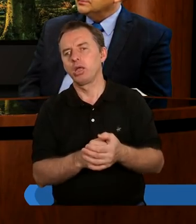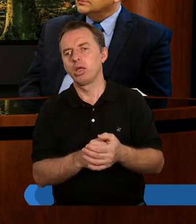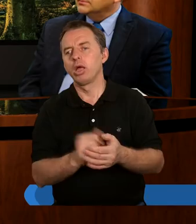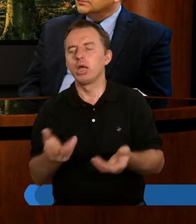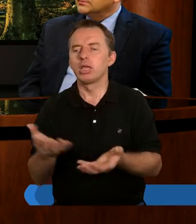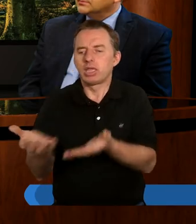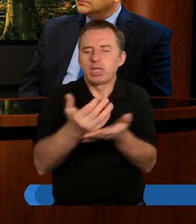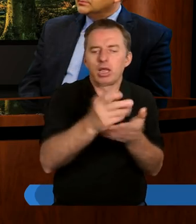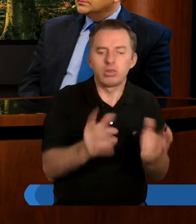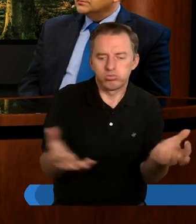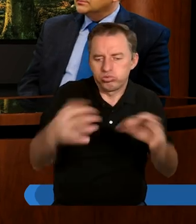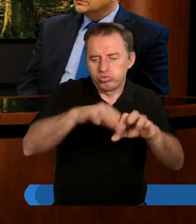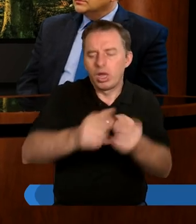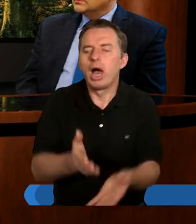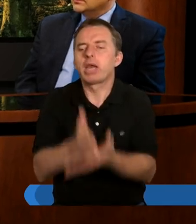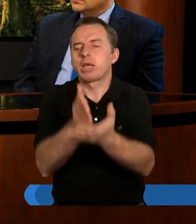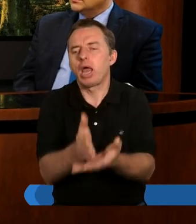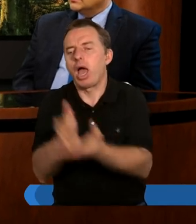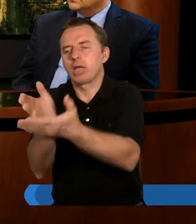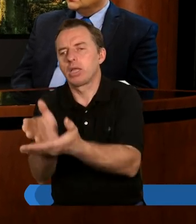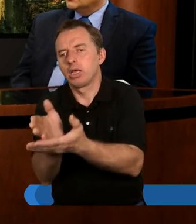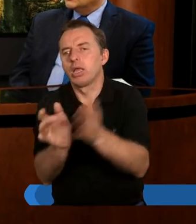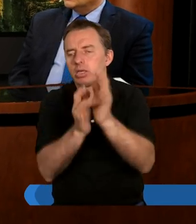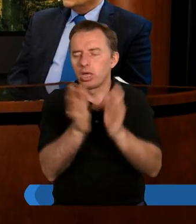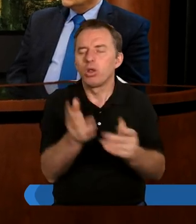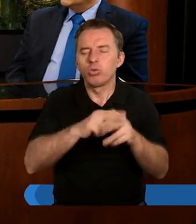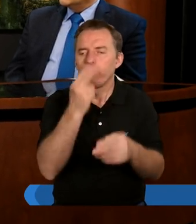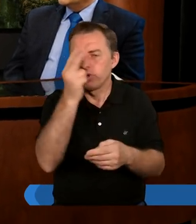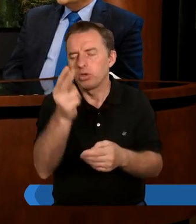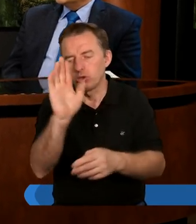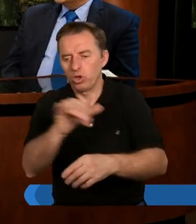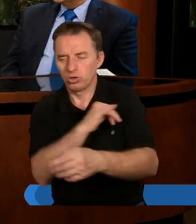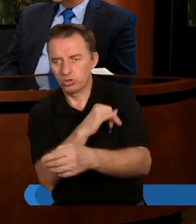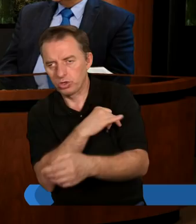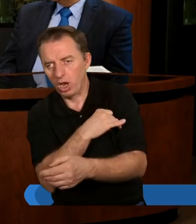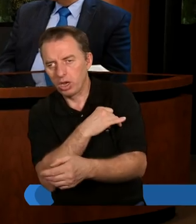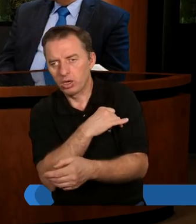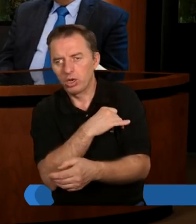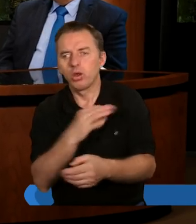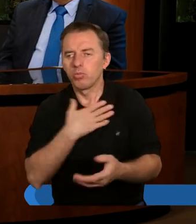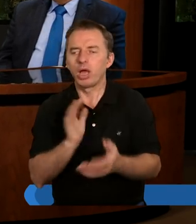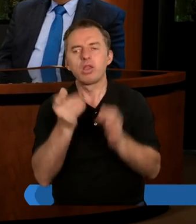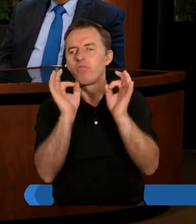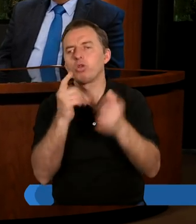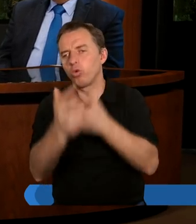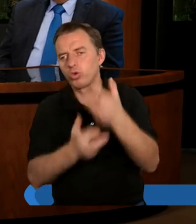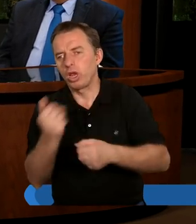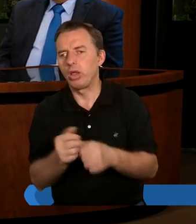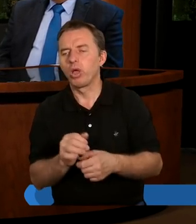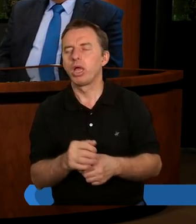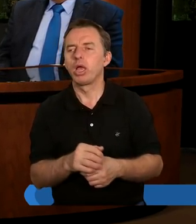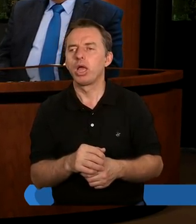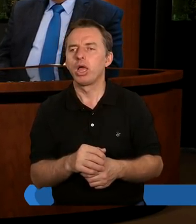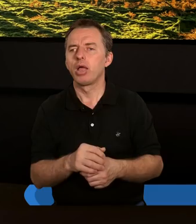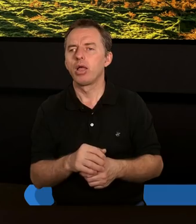zestaw rad od Pana Jezusa dotyczący tego, gdy widzimy, że ktoś zgrzeszył, może przeciwko nam coś niewłaściwego uczynił.